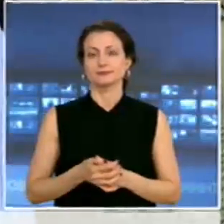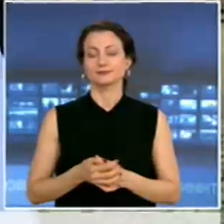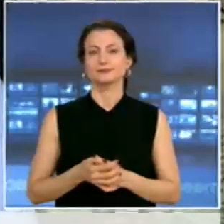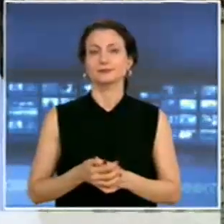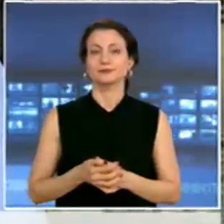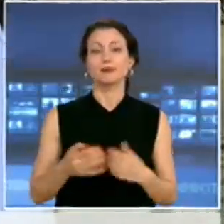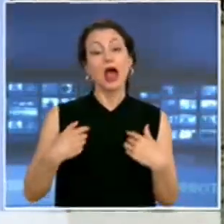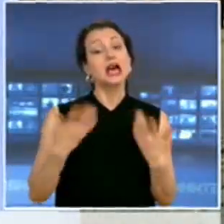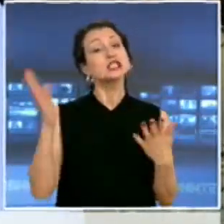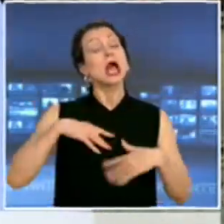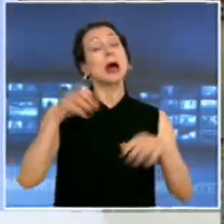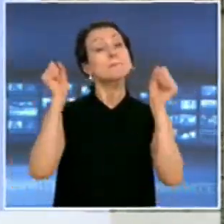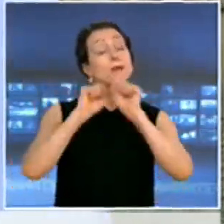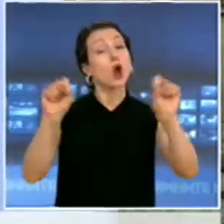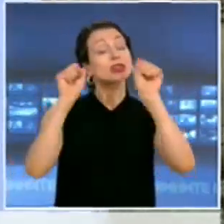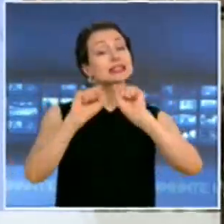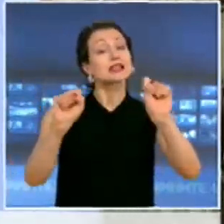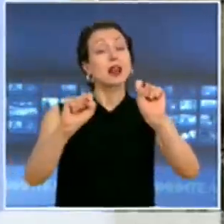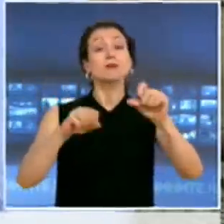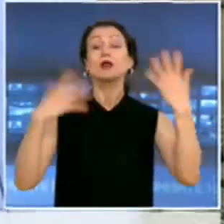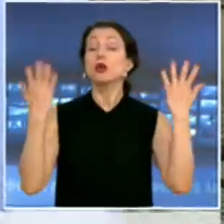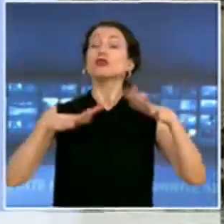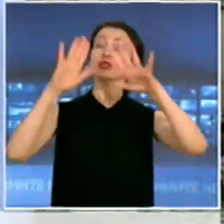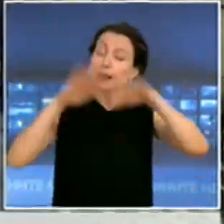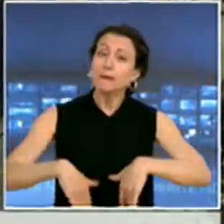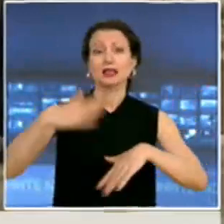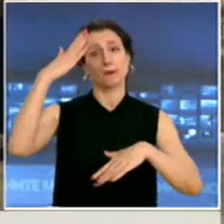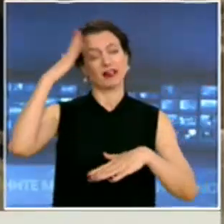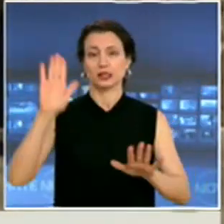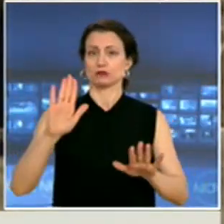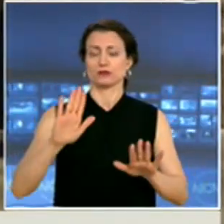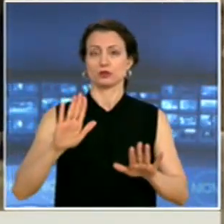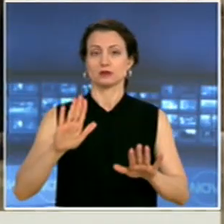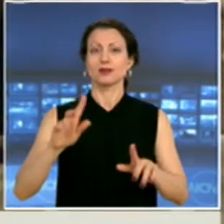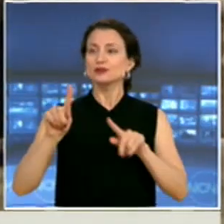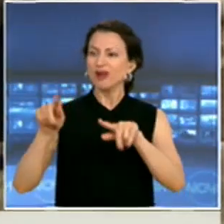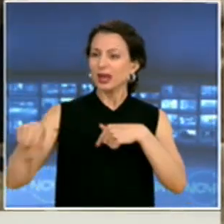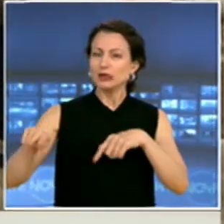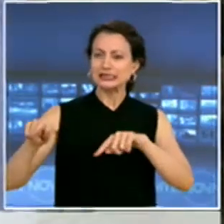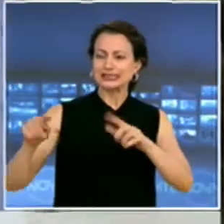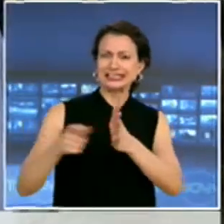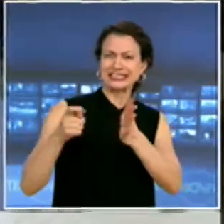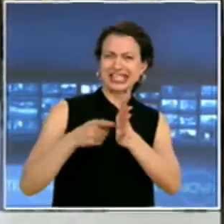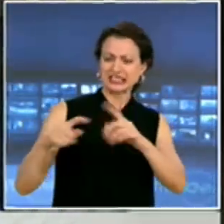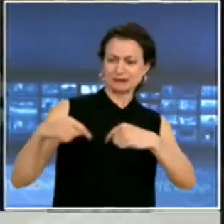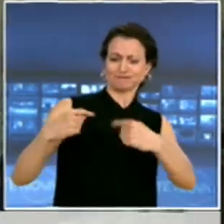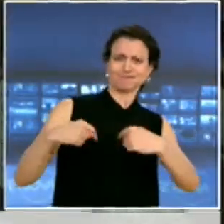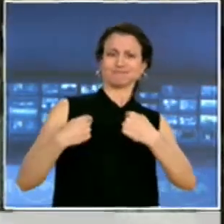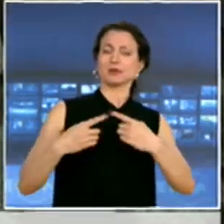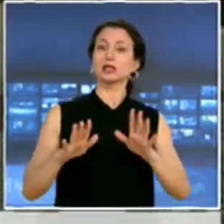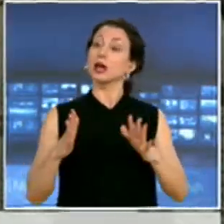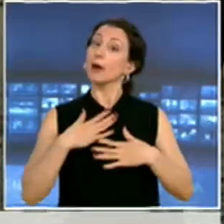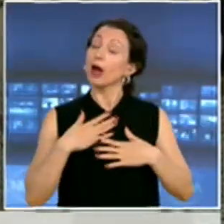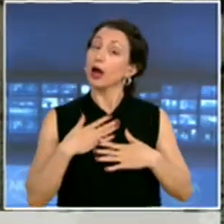Ще протестирам, докато не падне правителството. Има ли провокатори днес тук на протест? Да, има.